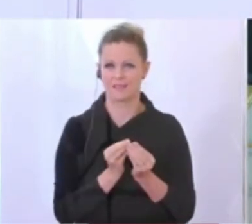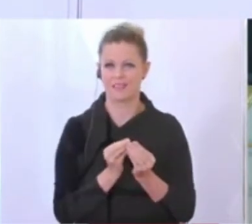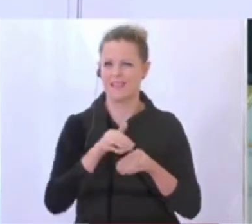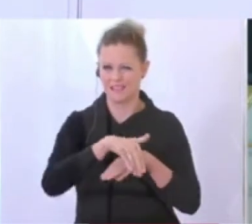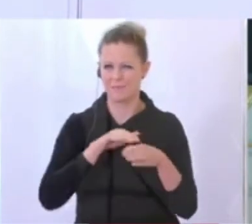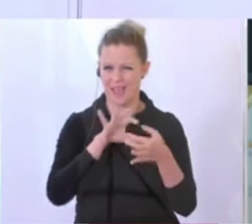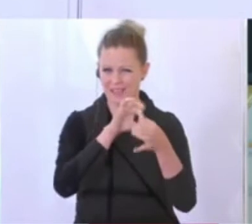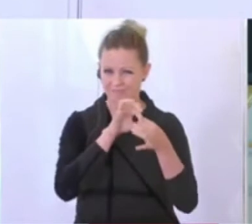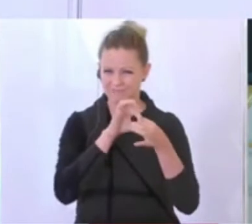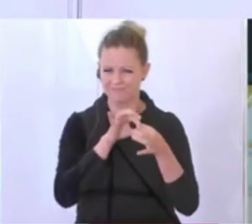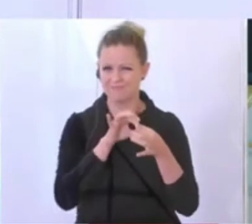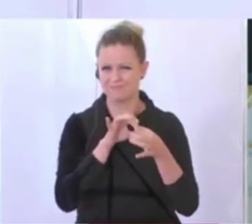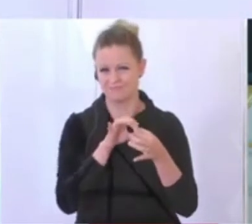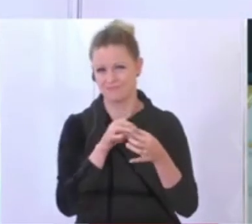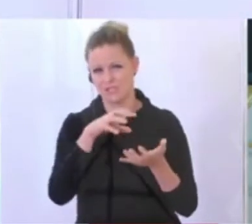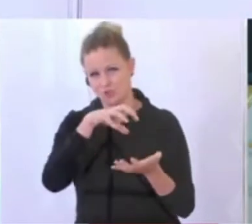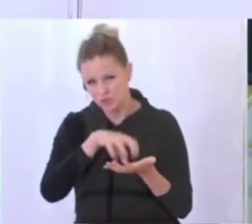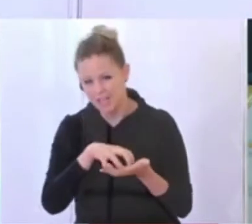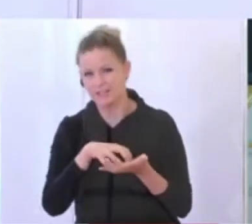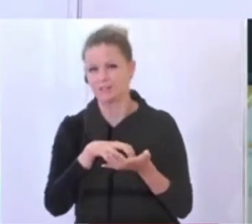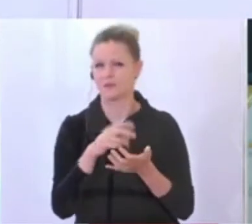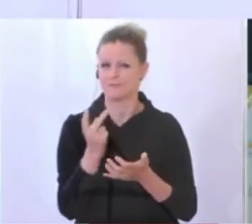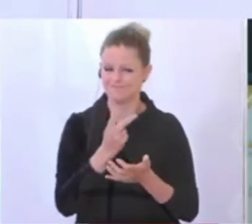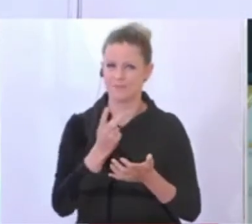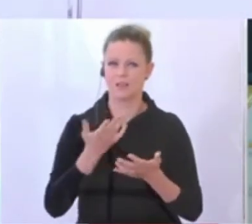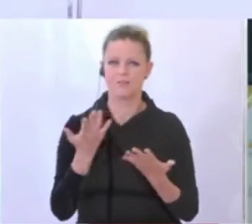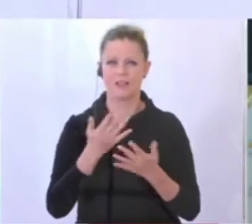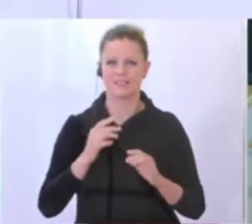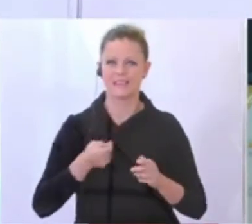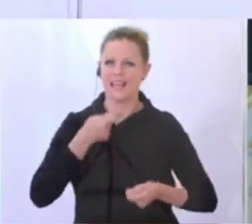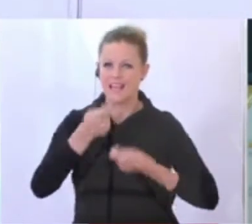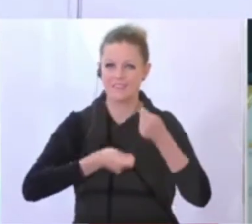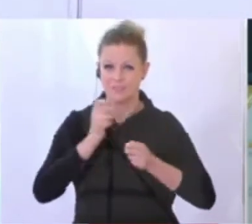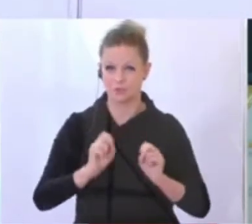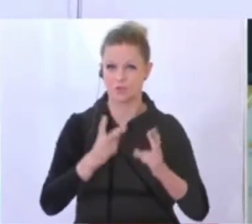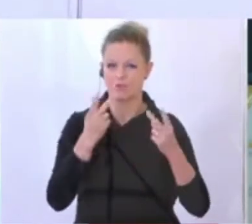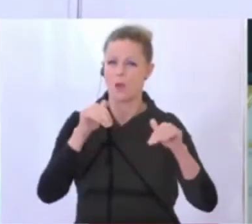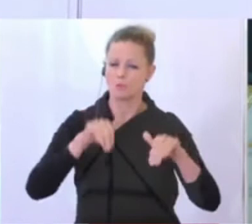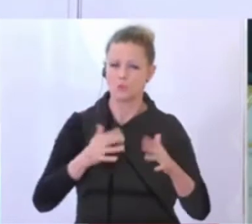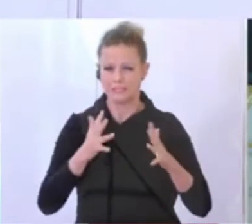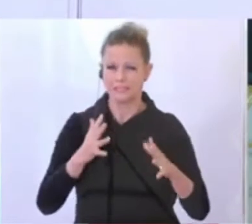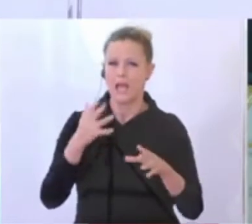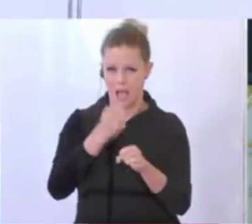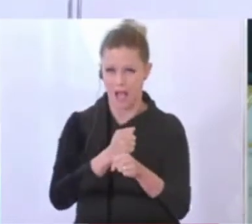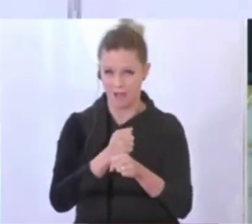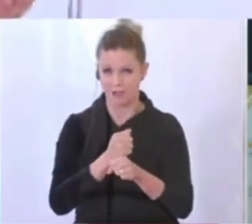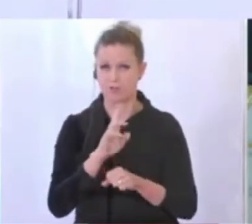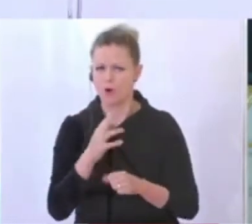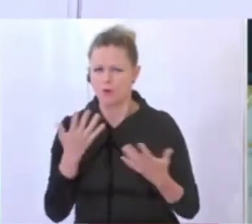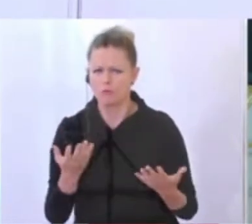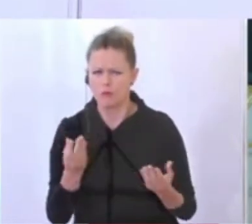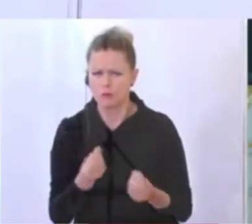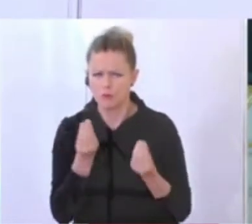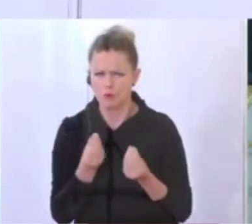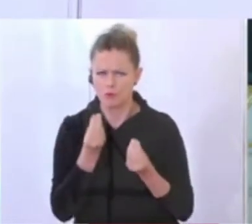Kommunen natürlich darum, Gemeinden, Städte, dass wir die Investitionskraft heuwegs erhalten. Warum das nun wieder? Wenn wir uns das über ganz